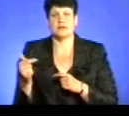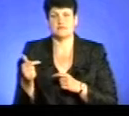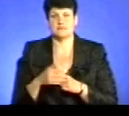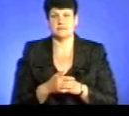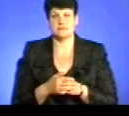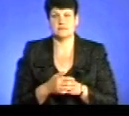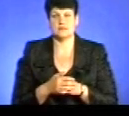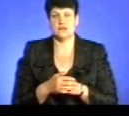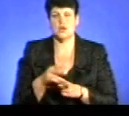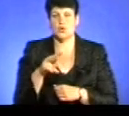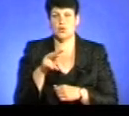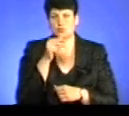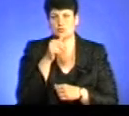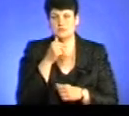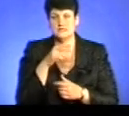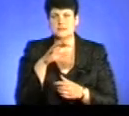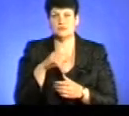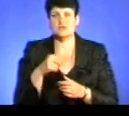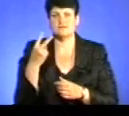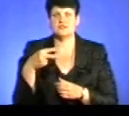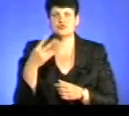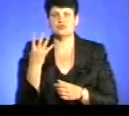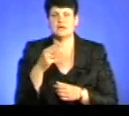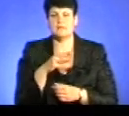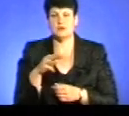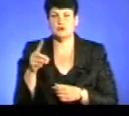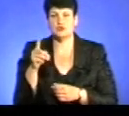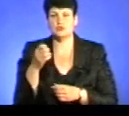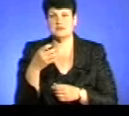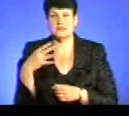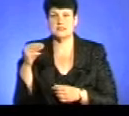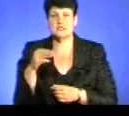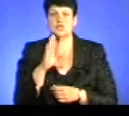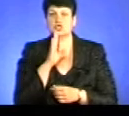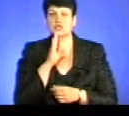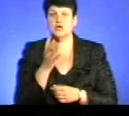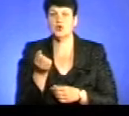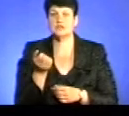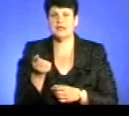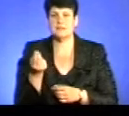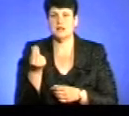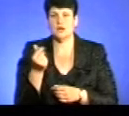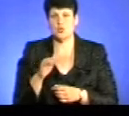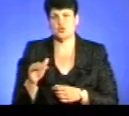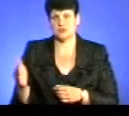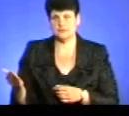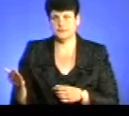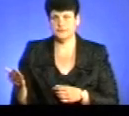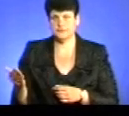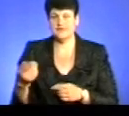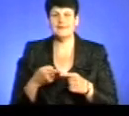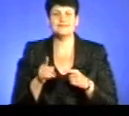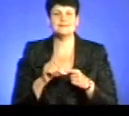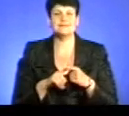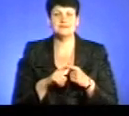З лютого ми стягнули 24 мільйони 115 тисяч, які жінки отримали у вигляді коштів. Тобто це